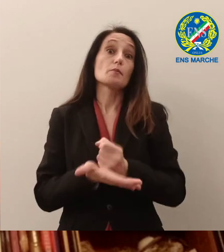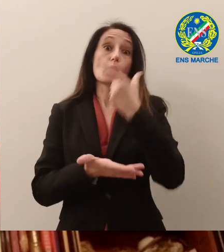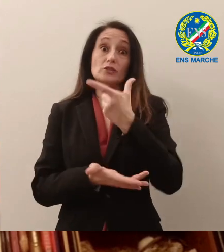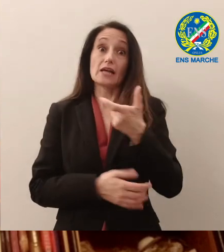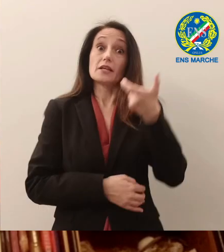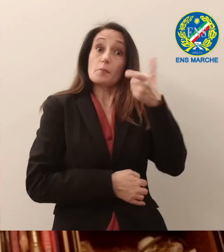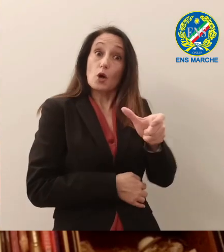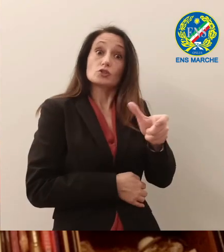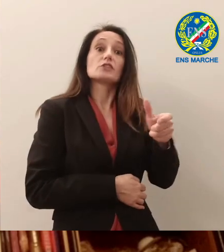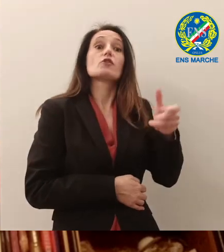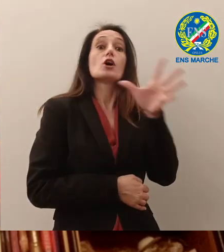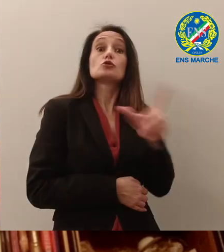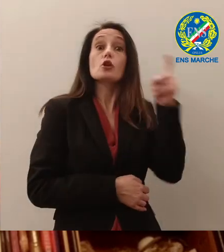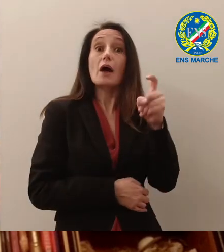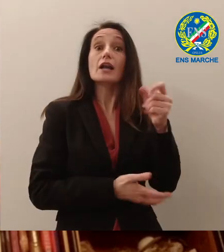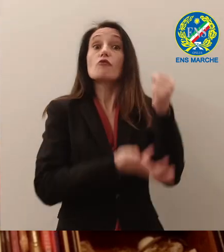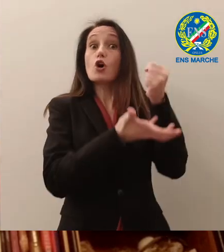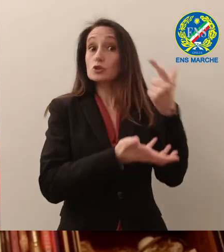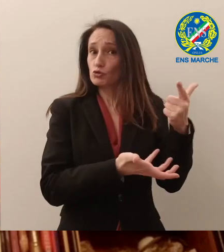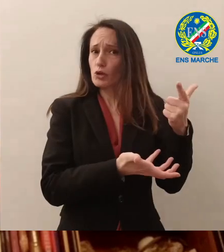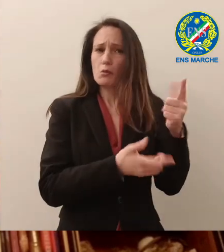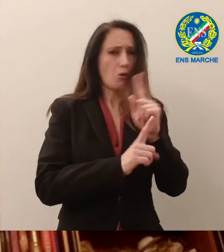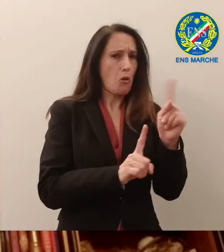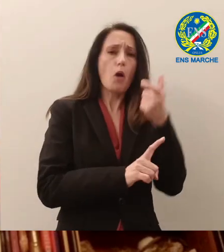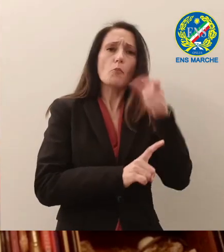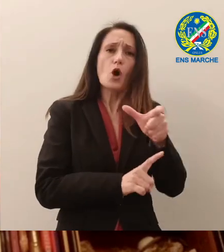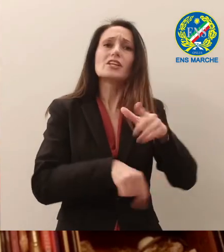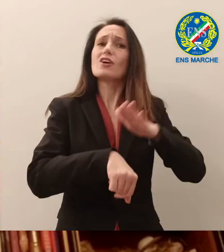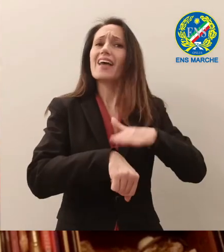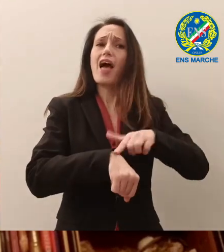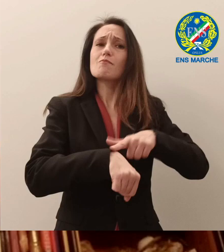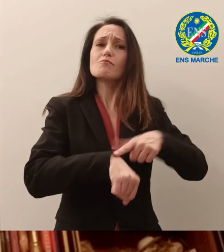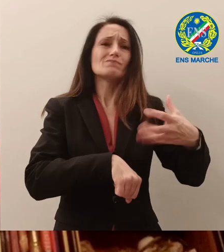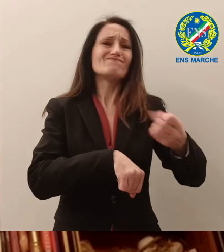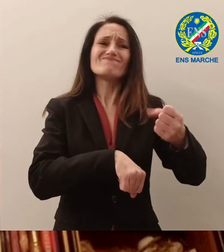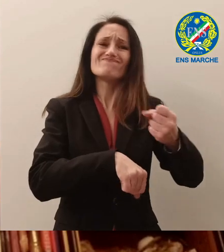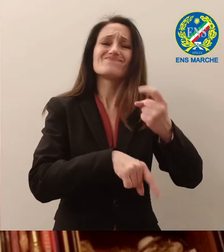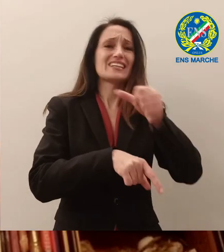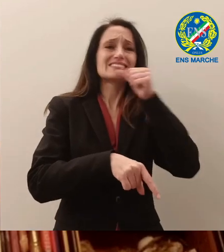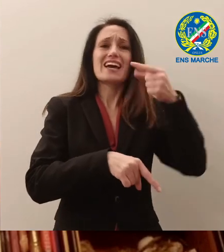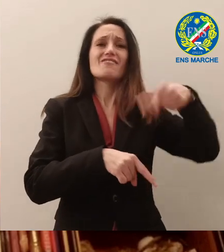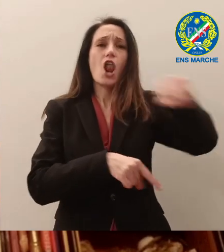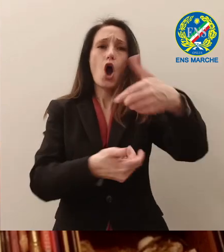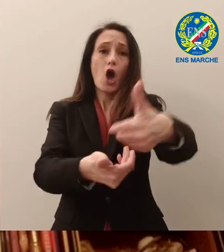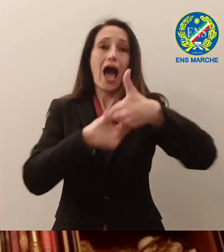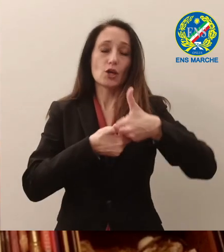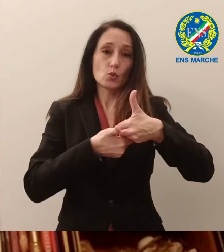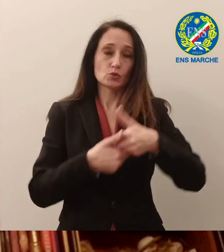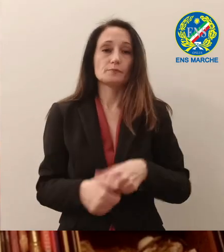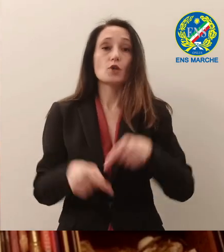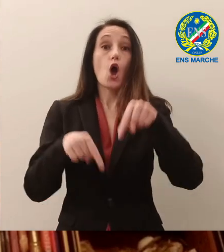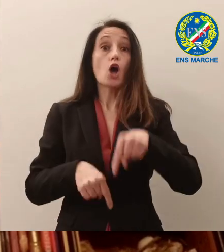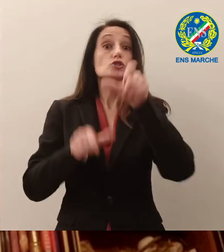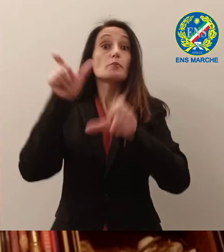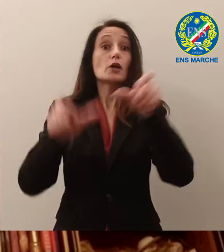Oggi primi contatti, direi positivi e tante anche persone che hanno voluto dare un loro contributo. Io sono a casa mia in